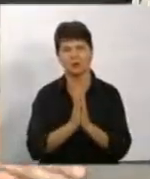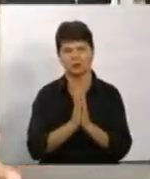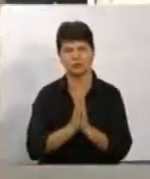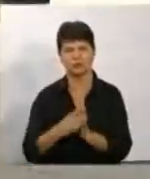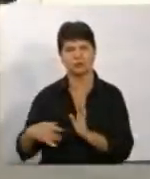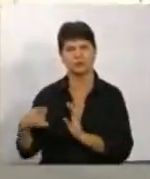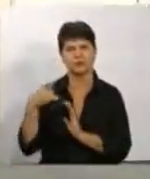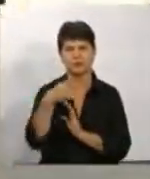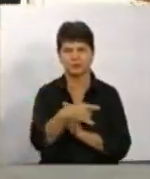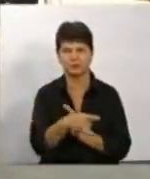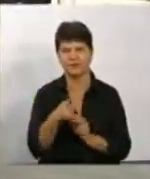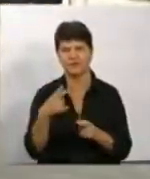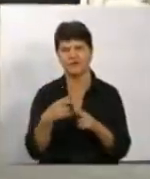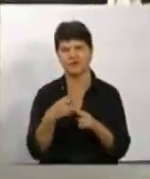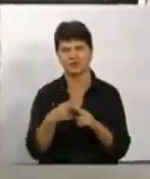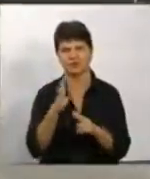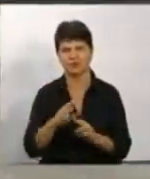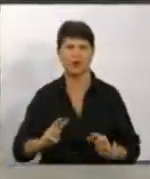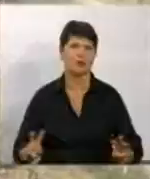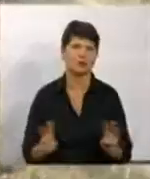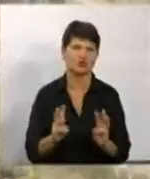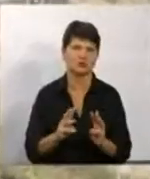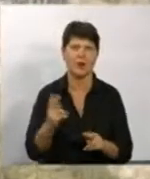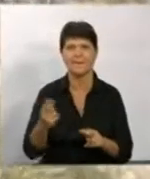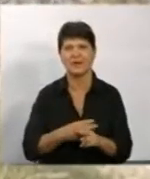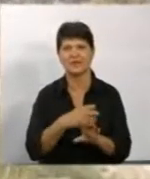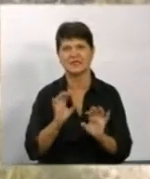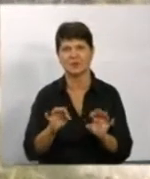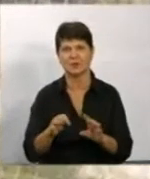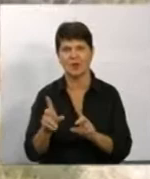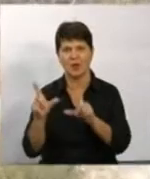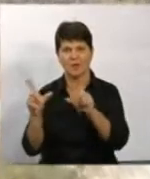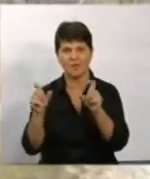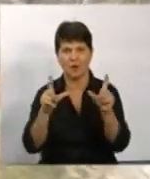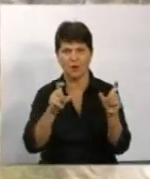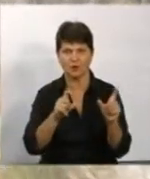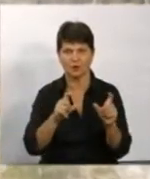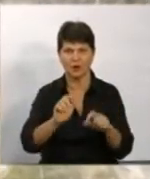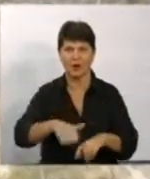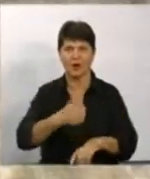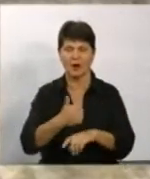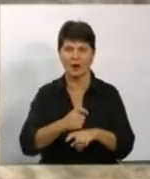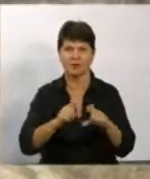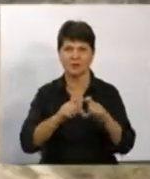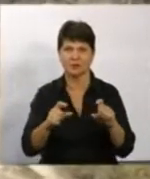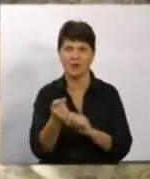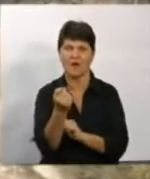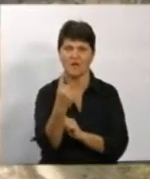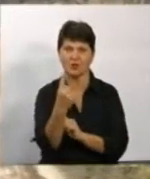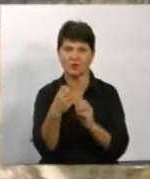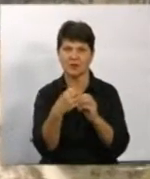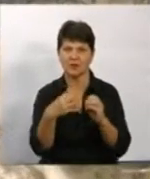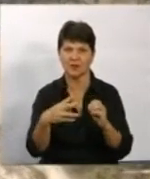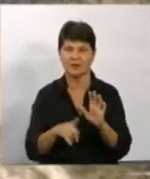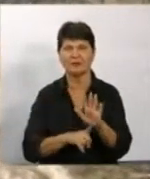їхати, пожежі, дайте заважати, без коментарів. Ці фото опублікував генштаб. На території арсеналу об 11.15 сталося